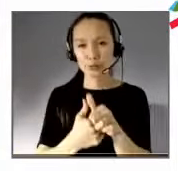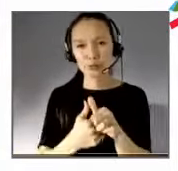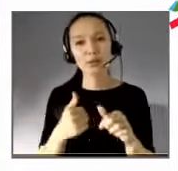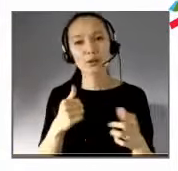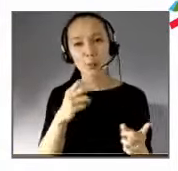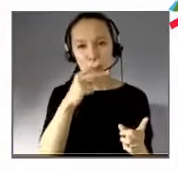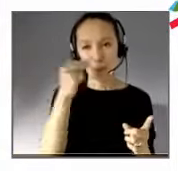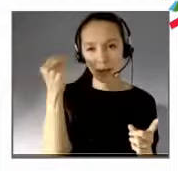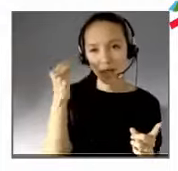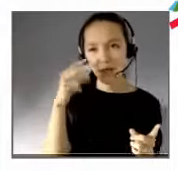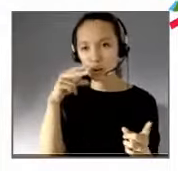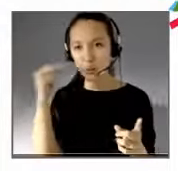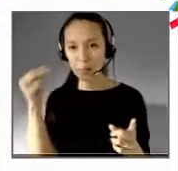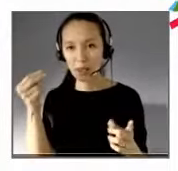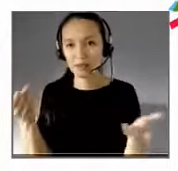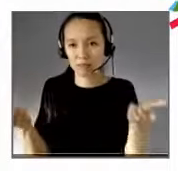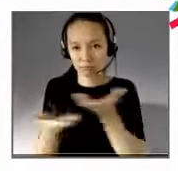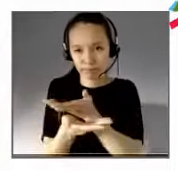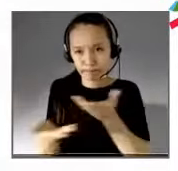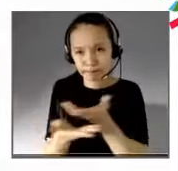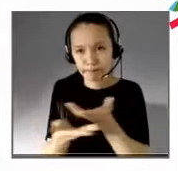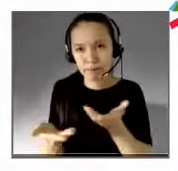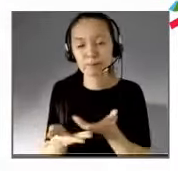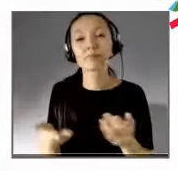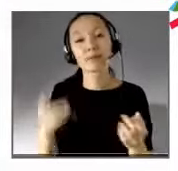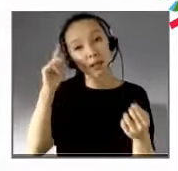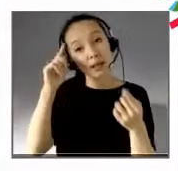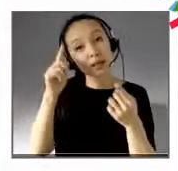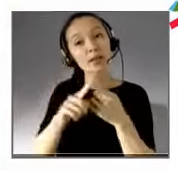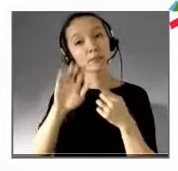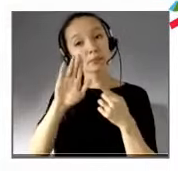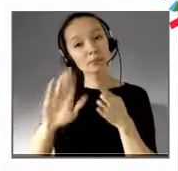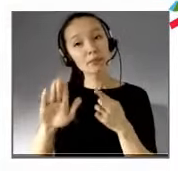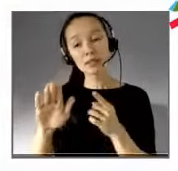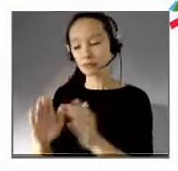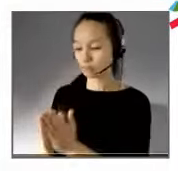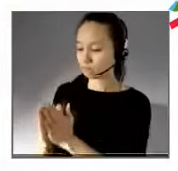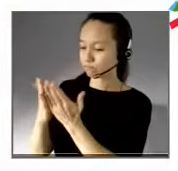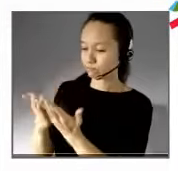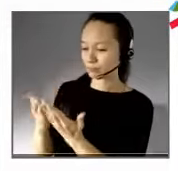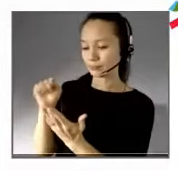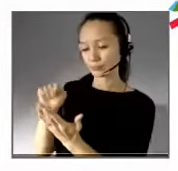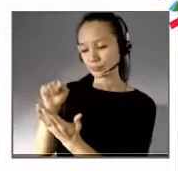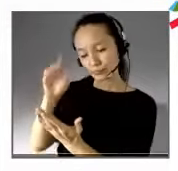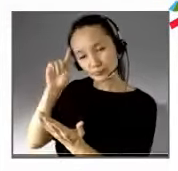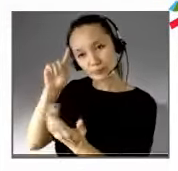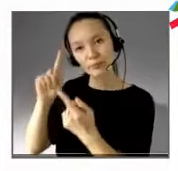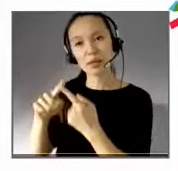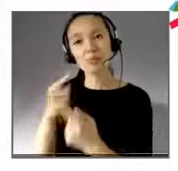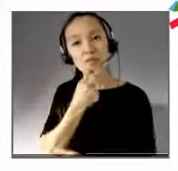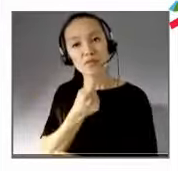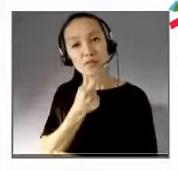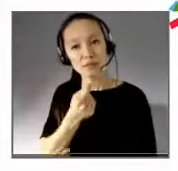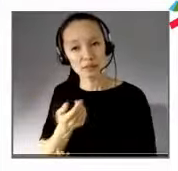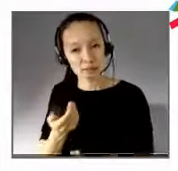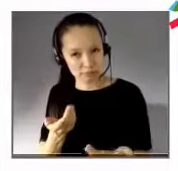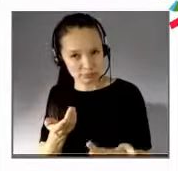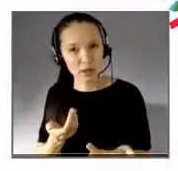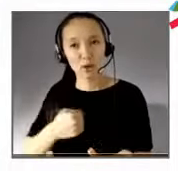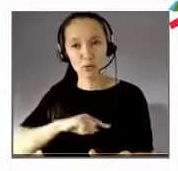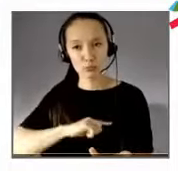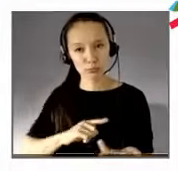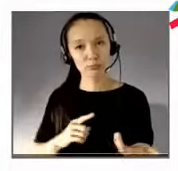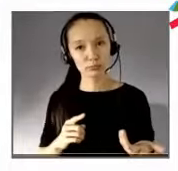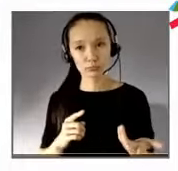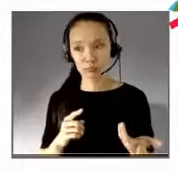le manifeste convivialiste insiste beaucoup sur à la fois notre commune naturalité, c'est-à-dire nous ne sommes pas